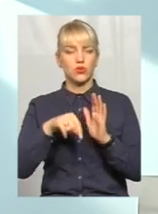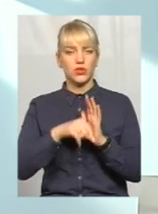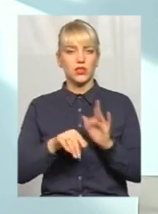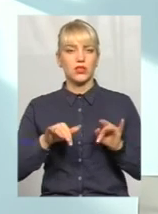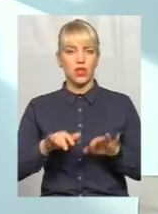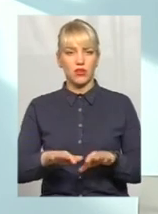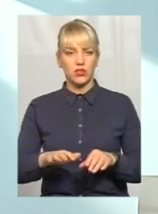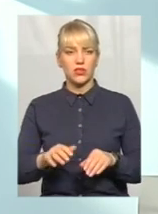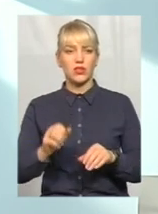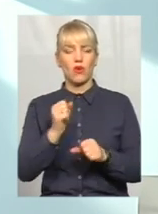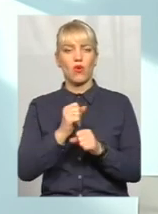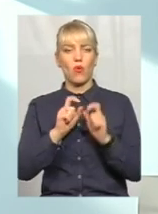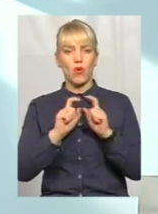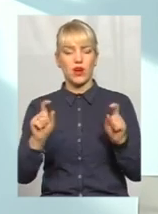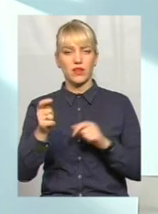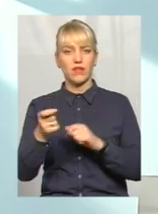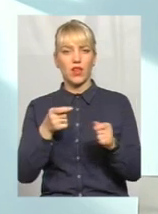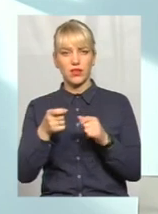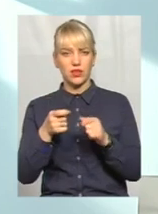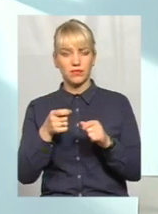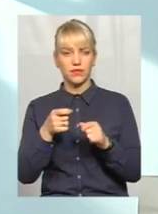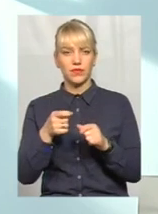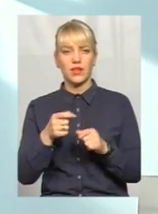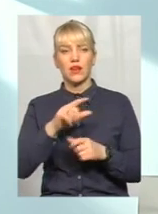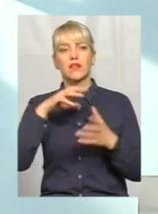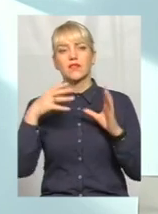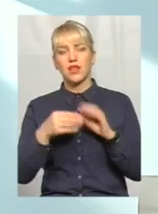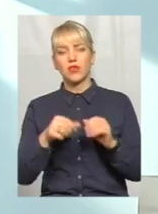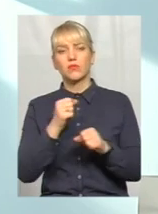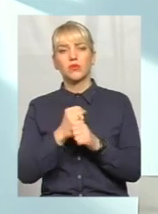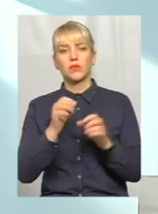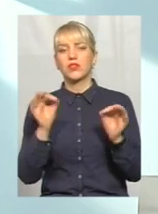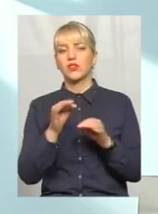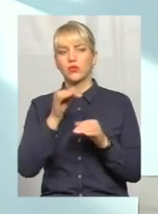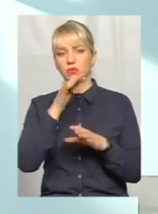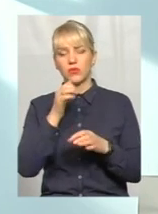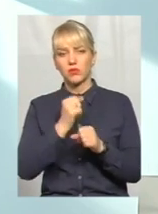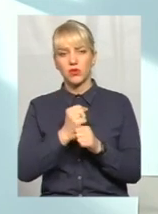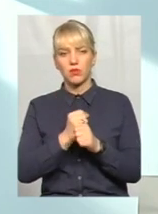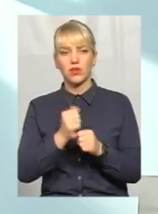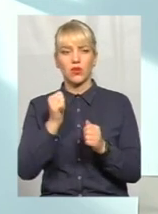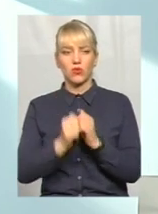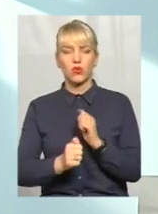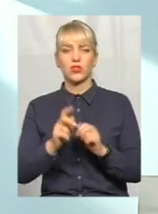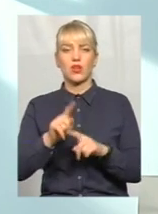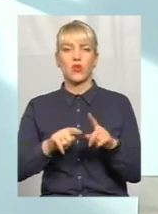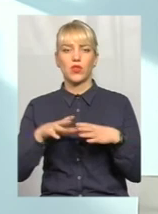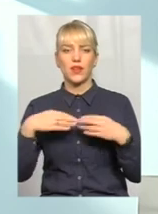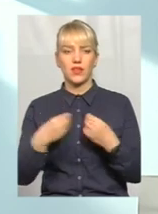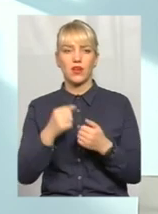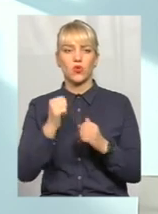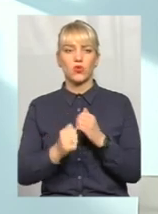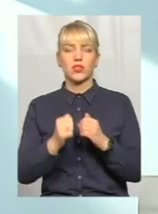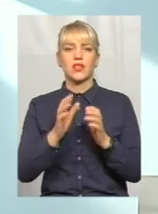органів влади, загалом зробити не можна нічого. Кожна родина, кожна